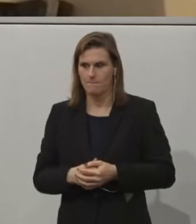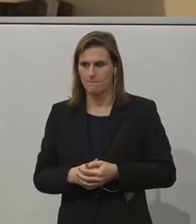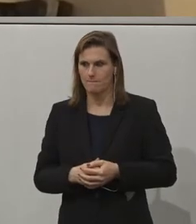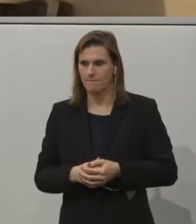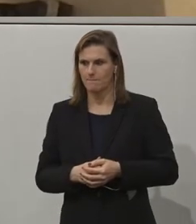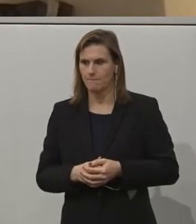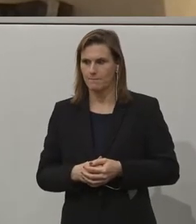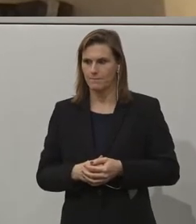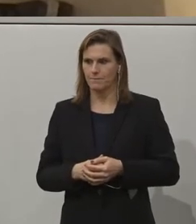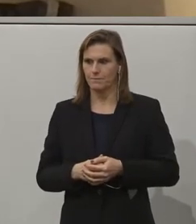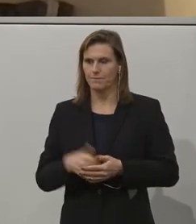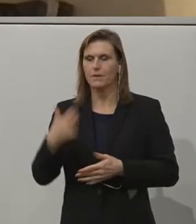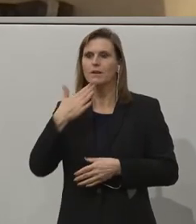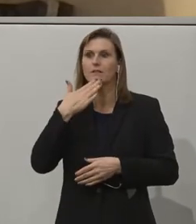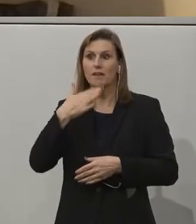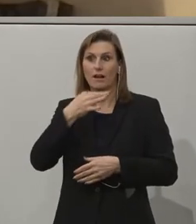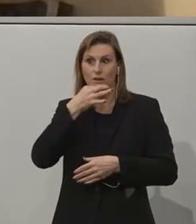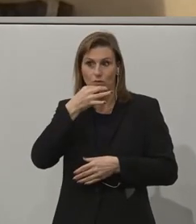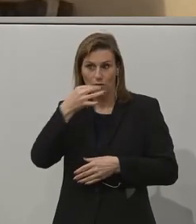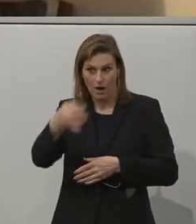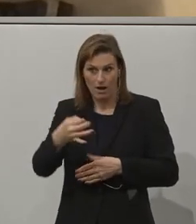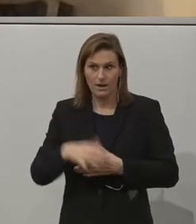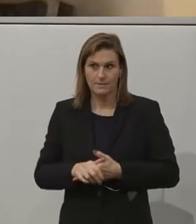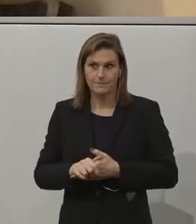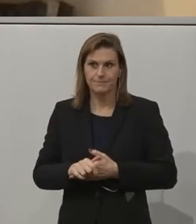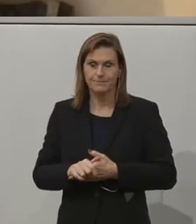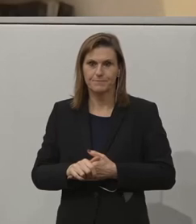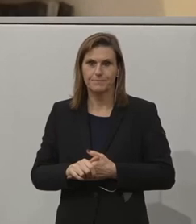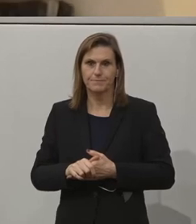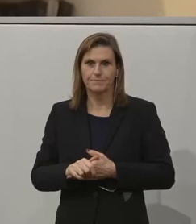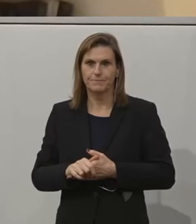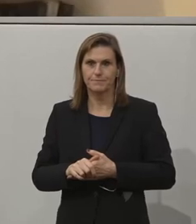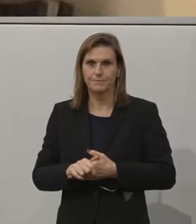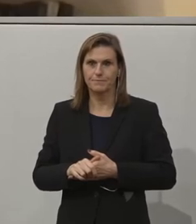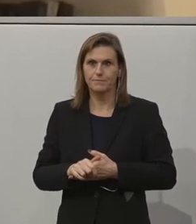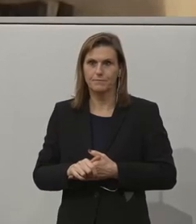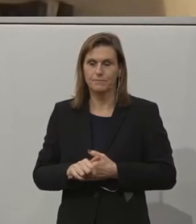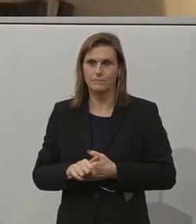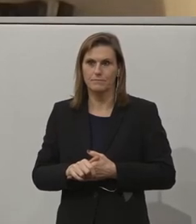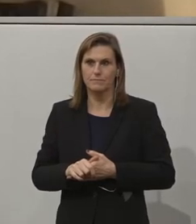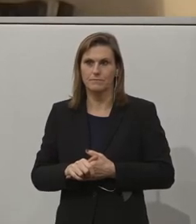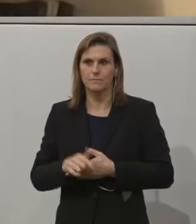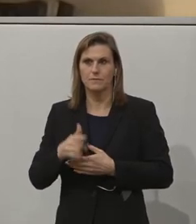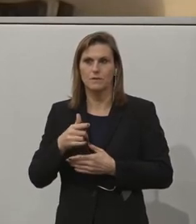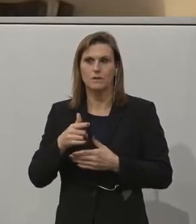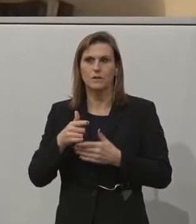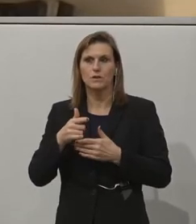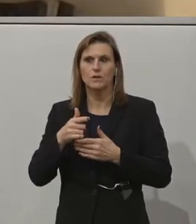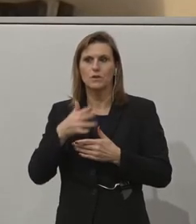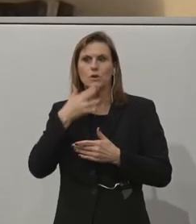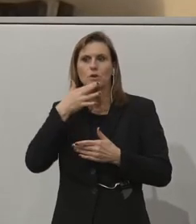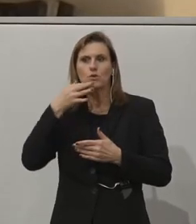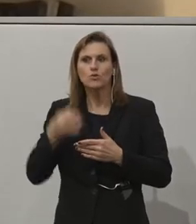Thank you for the question. To reach a German market, or to reach any international market,